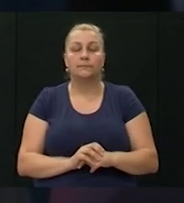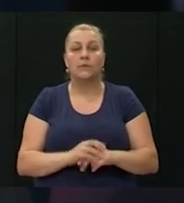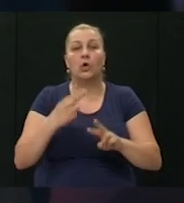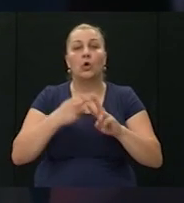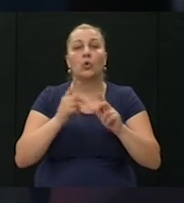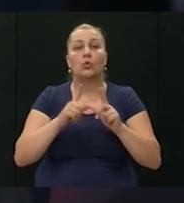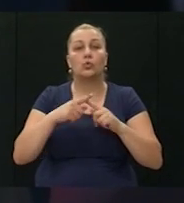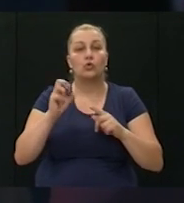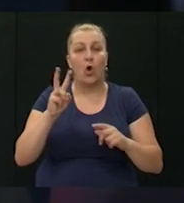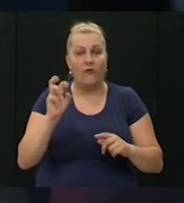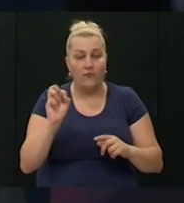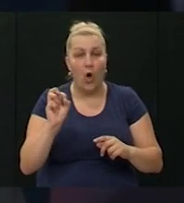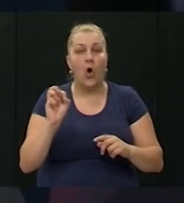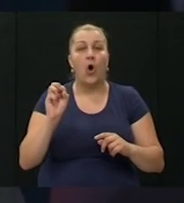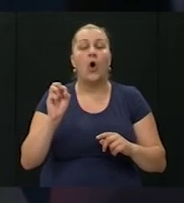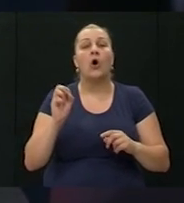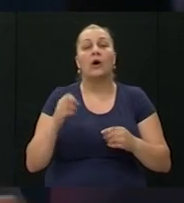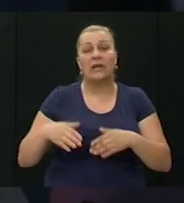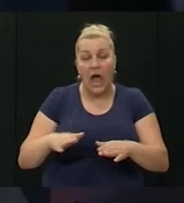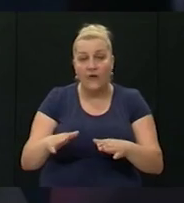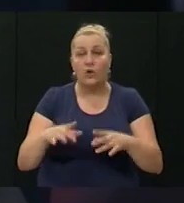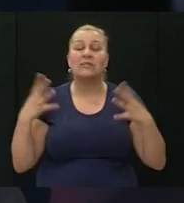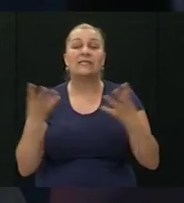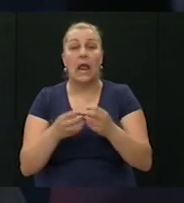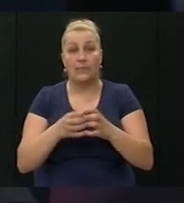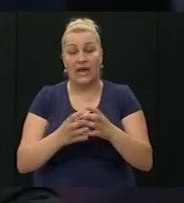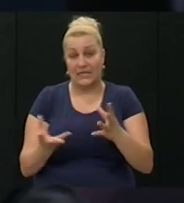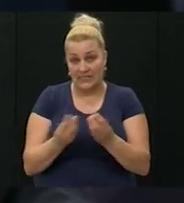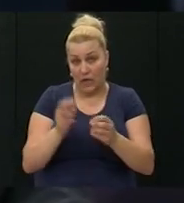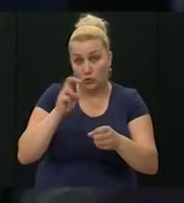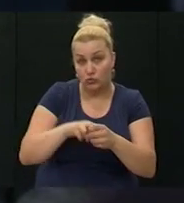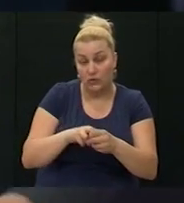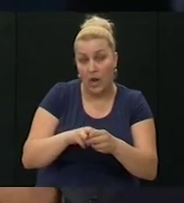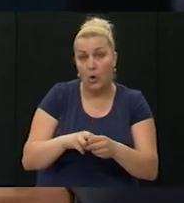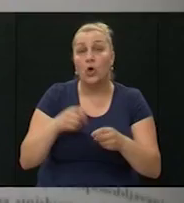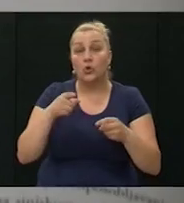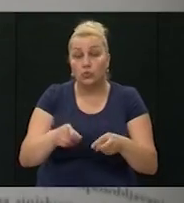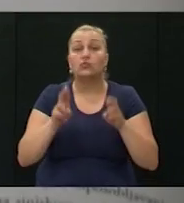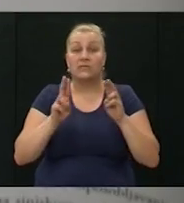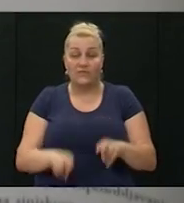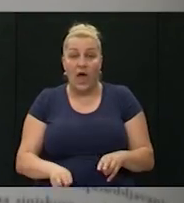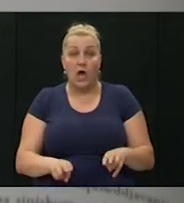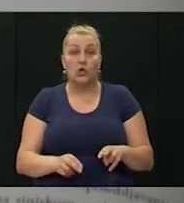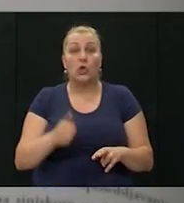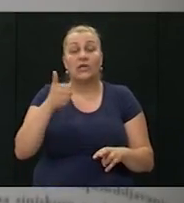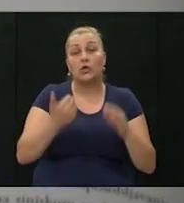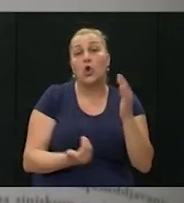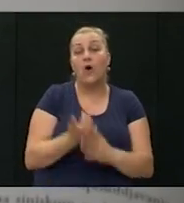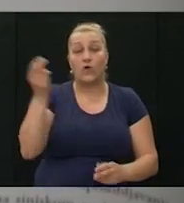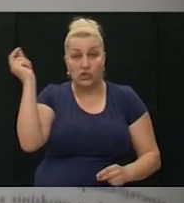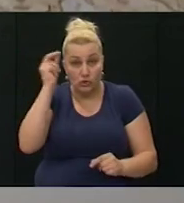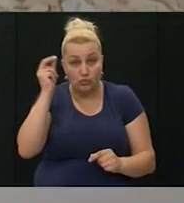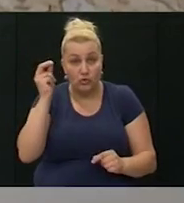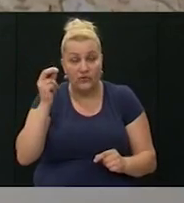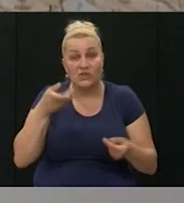hutovo ravno imamo prvi put operaciju gdje cijela brigada zajedno sudjeluje tu se zaista jedno novo